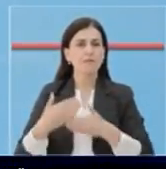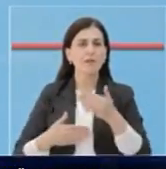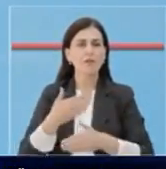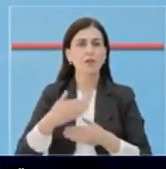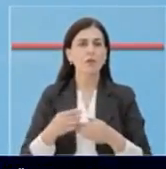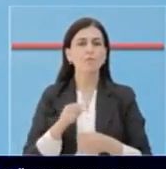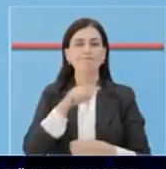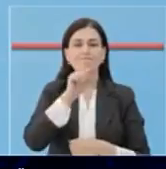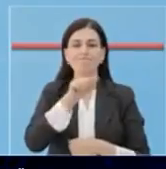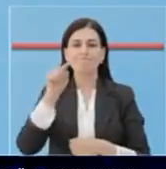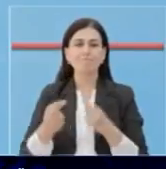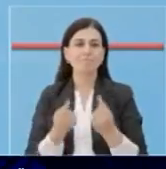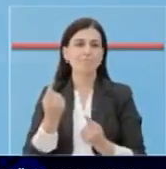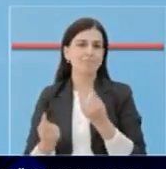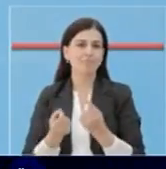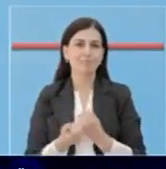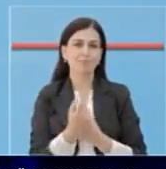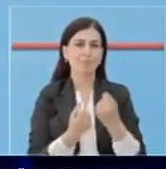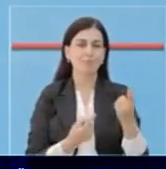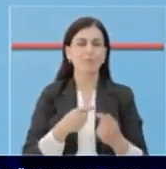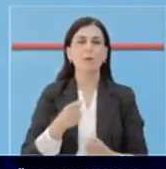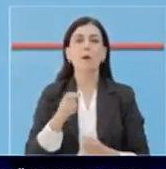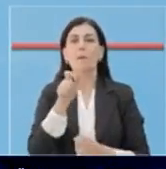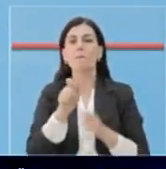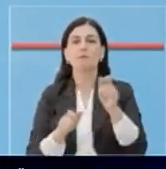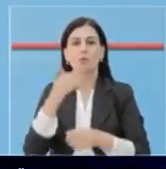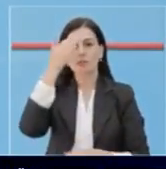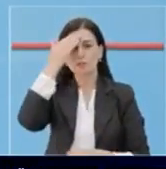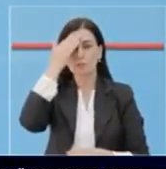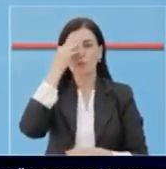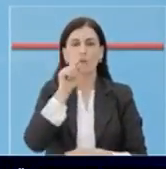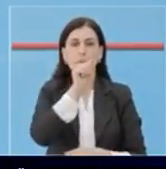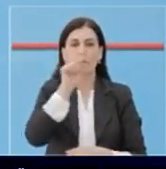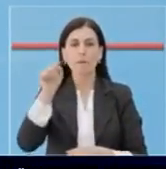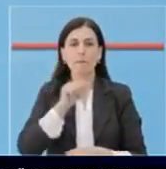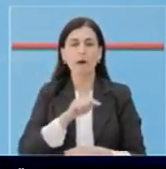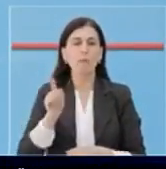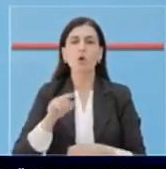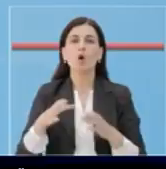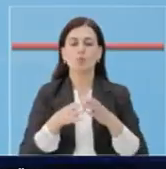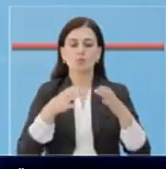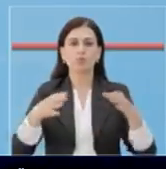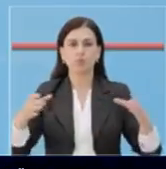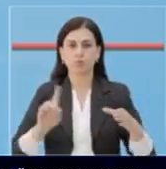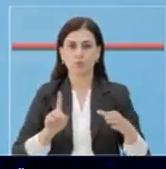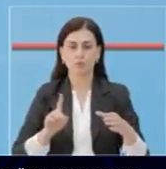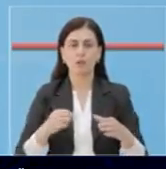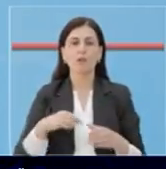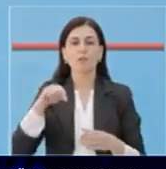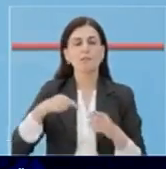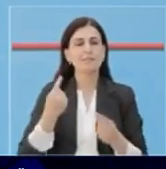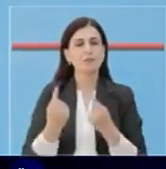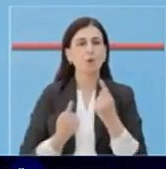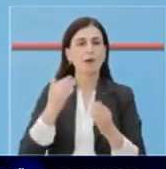vazhdon prezenca e rasteve sporadike, prezenca e vatrave dhe nuk vërrejt qërkullim i dendur në populat. Situata